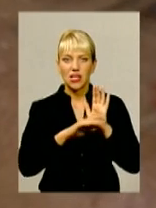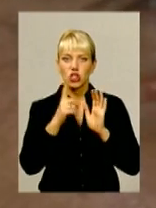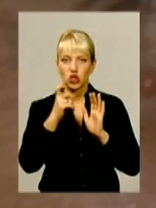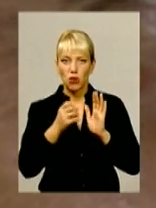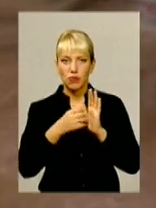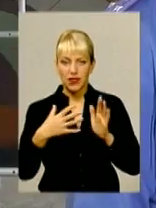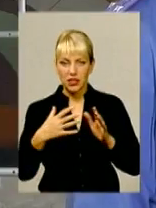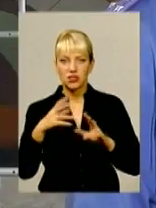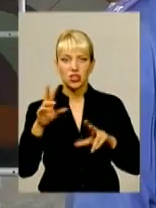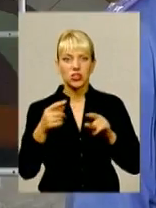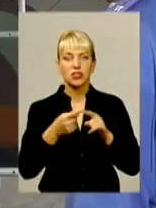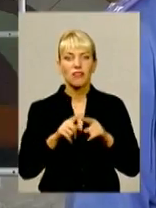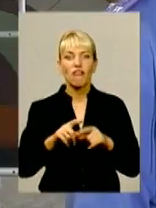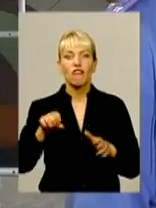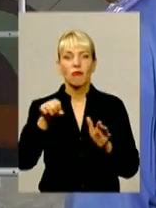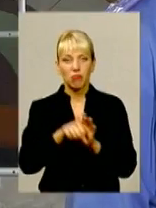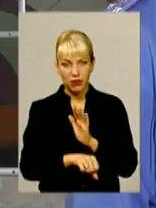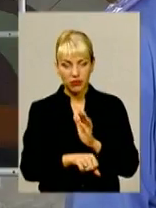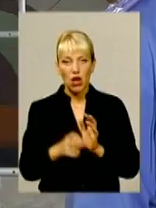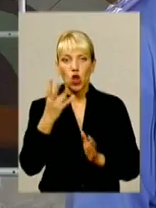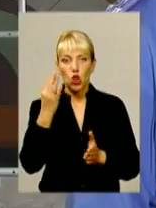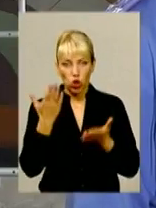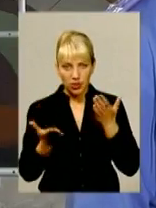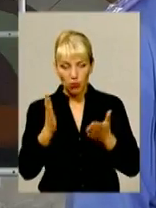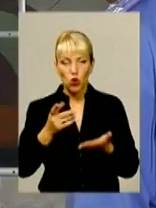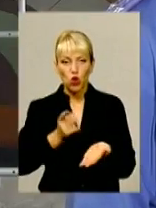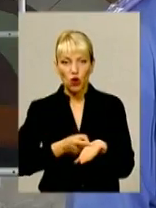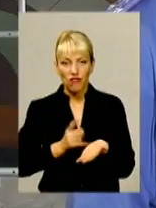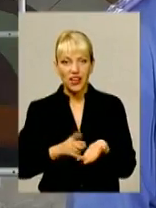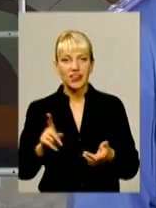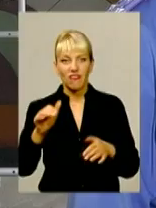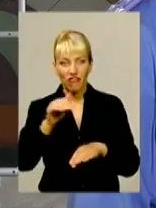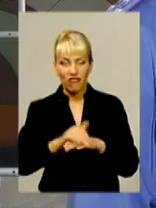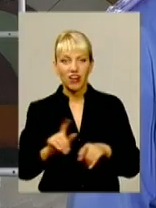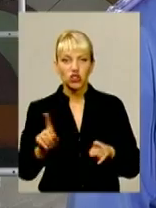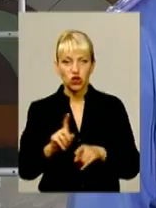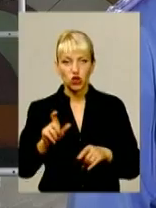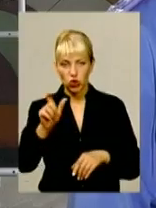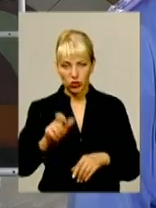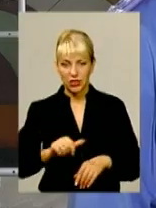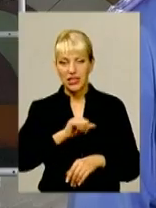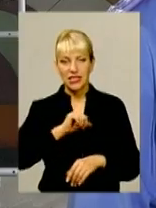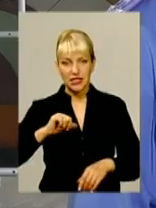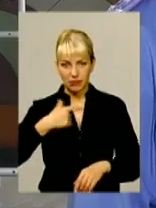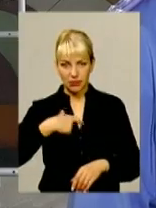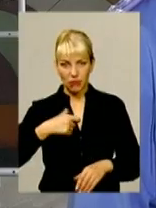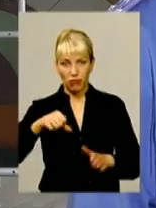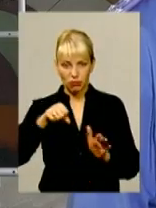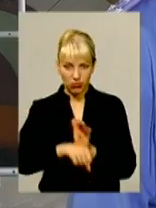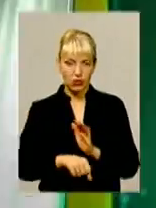вбивства. Але під час проведення перевірки, якщо буде доведено факту, що дійсно особа вчинила самогубством, попровадження буде закрите.